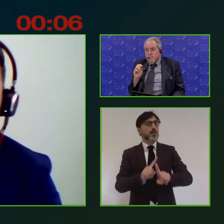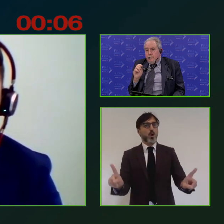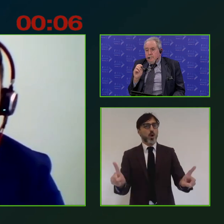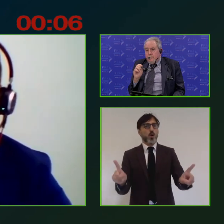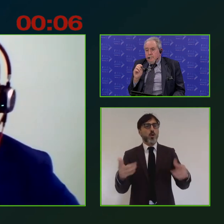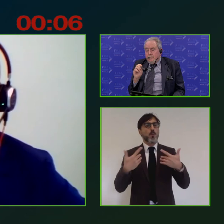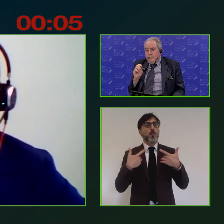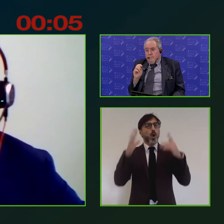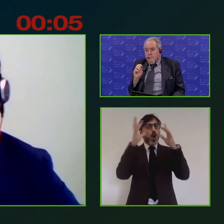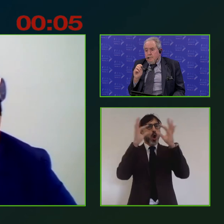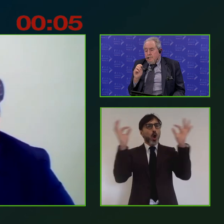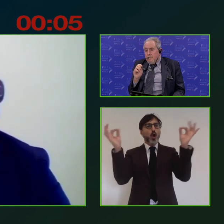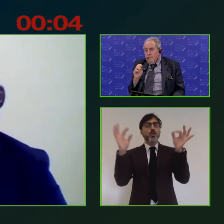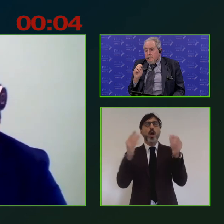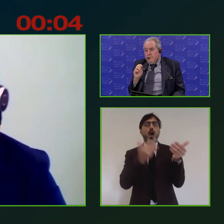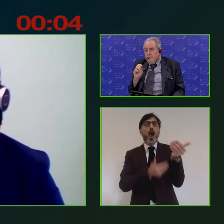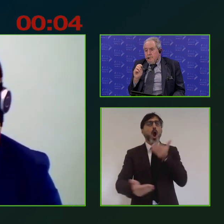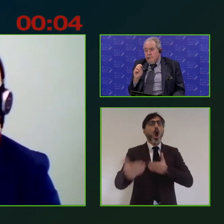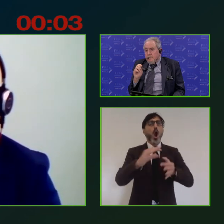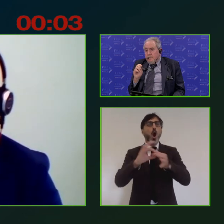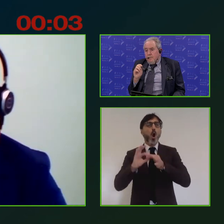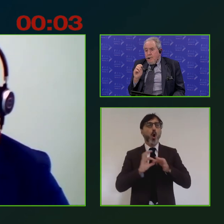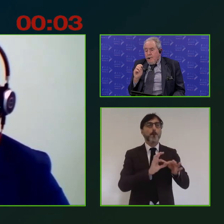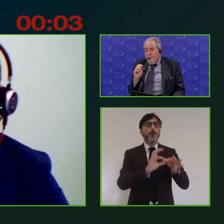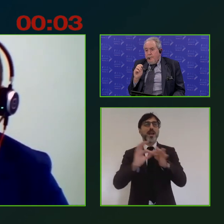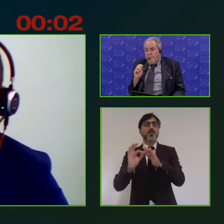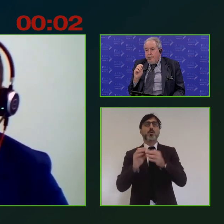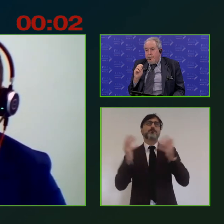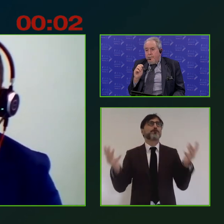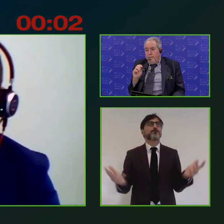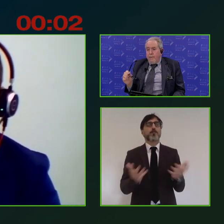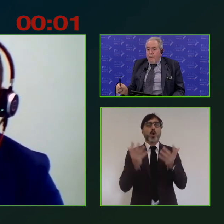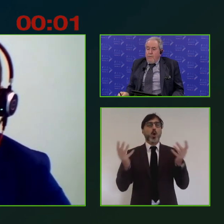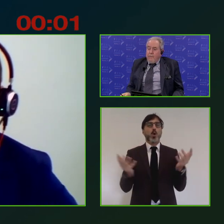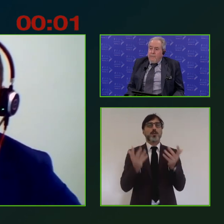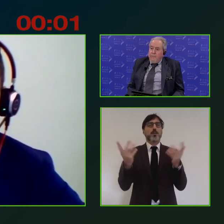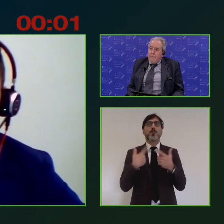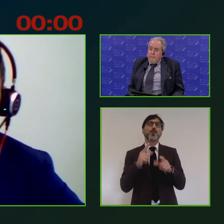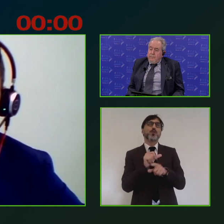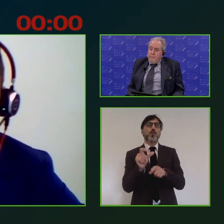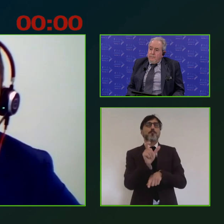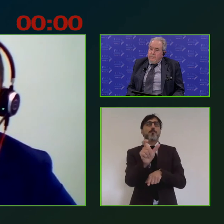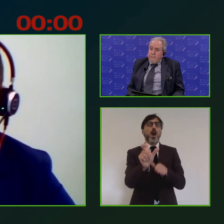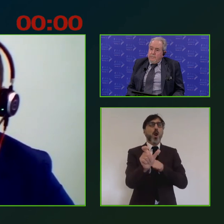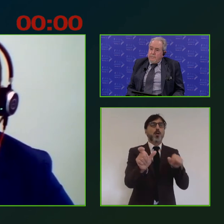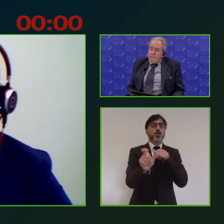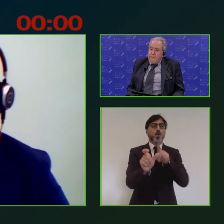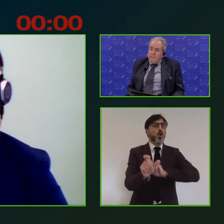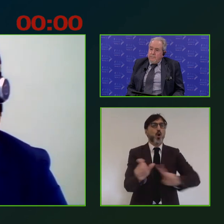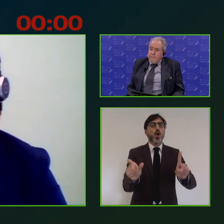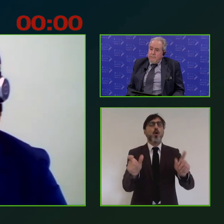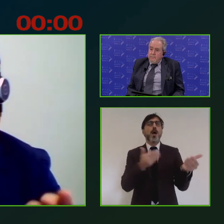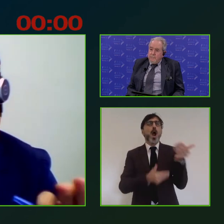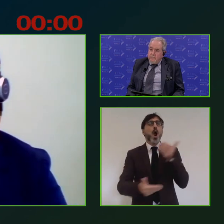cooperazione non per modo di dire diciamo non linguisticamente non lessicalmente una cooperazione